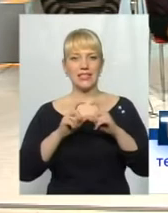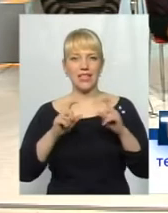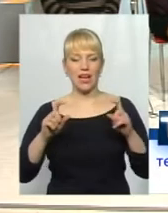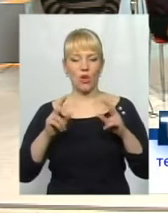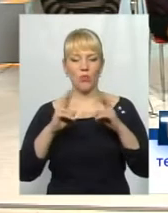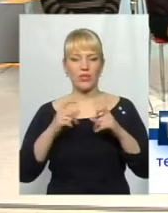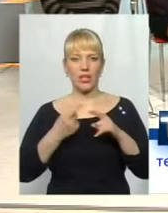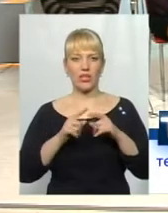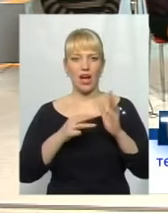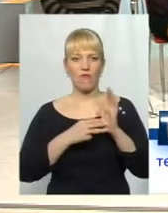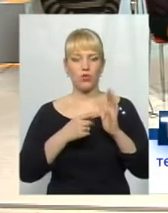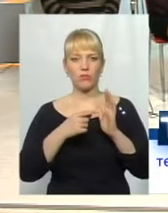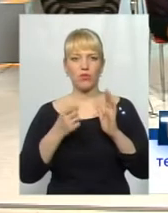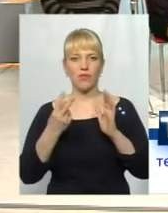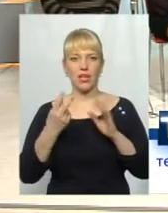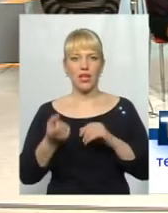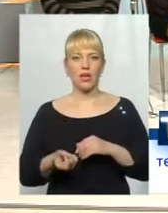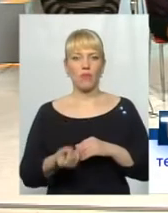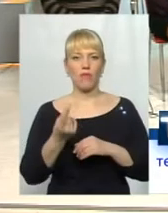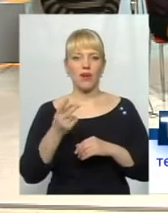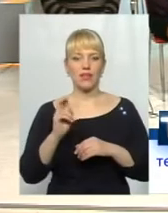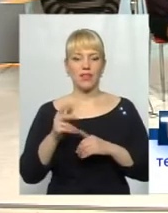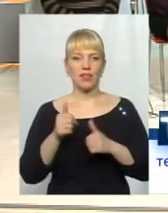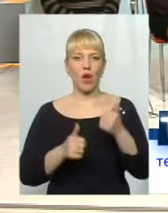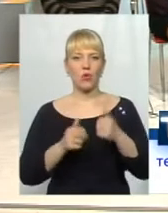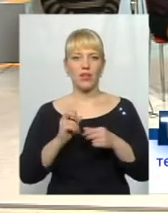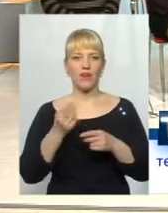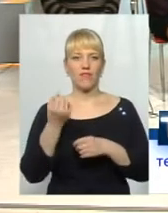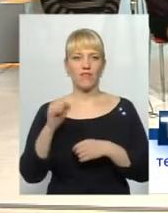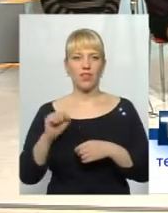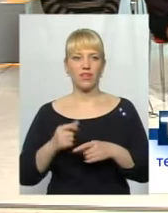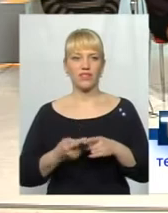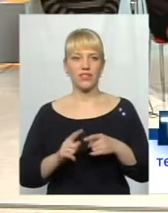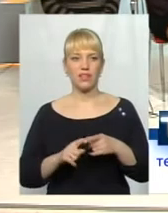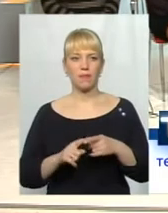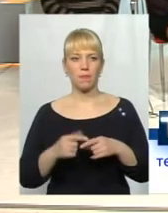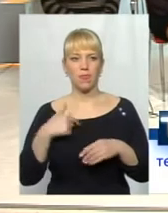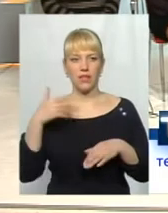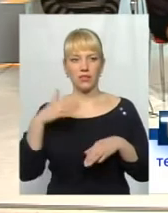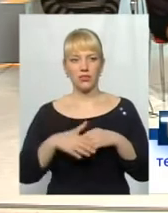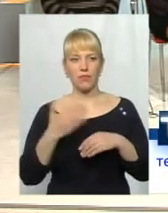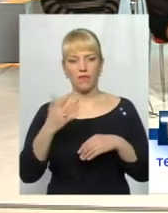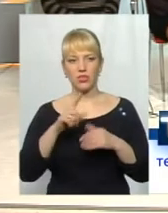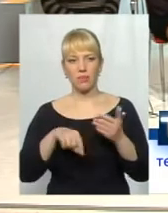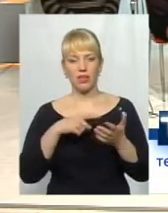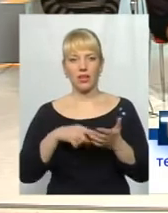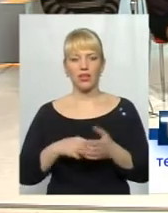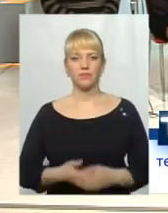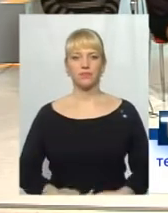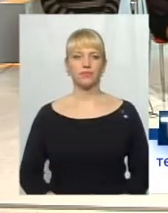появляється на конкурсі і виграє його. Зрозуміло, Ваше питання. Дякую. Пане Олексій.